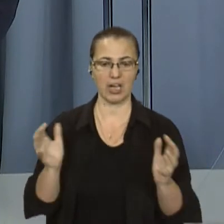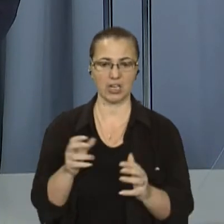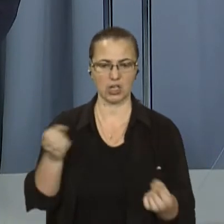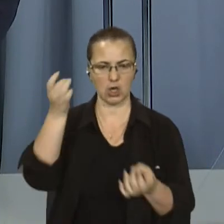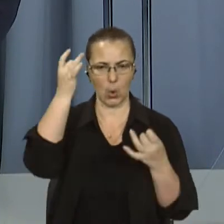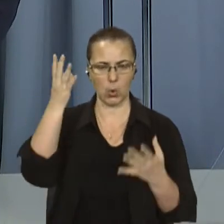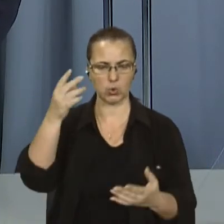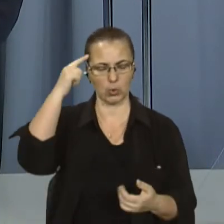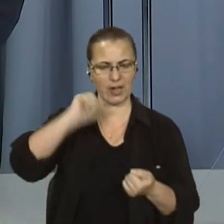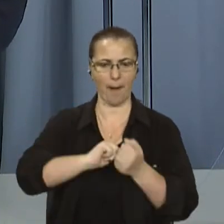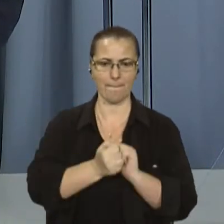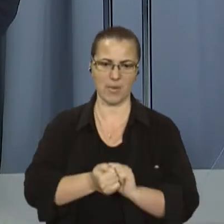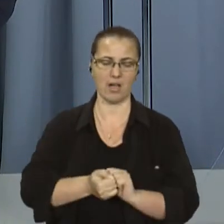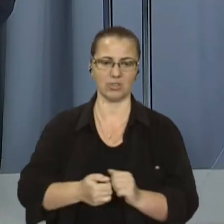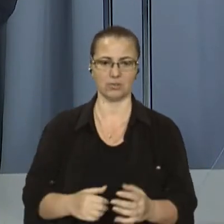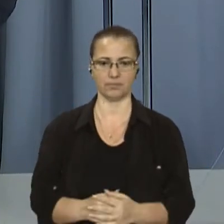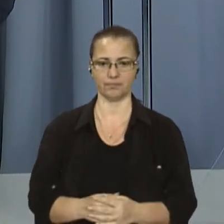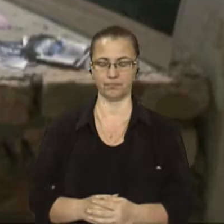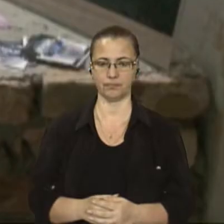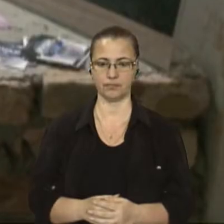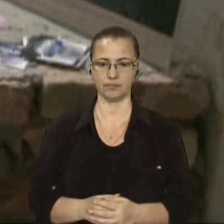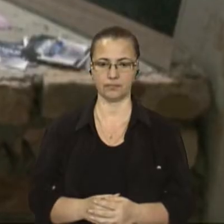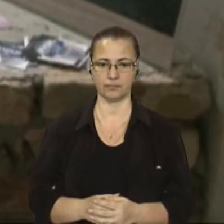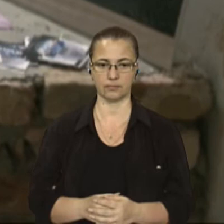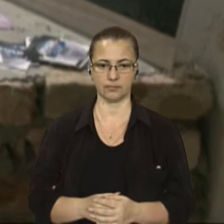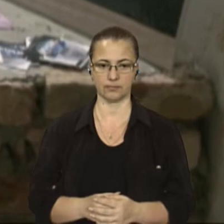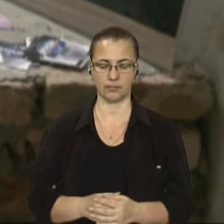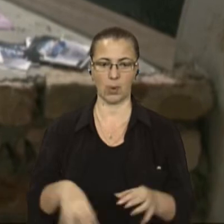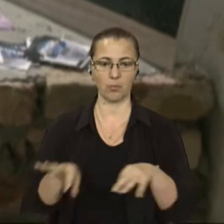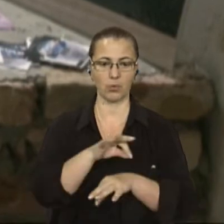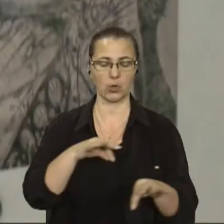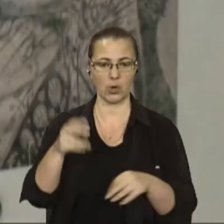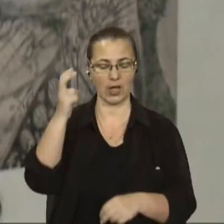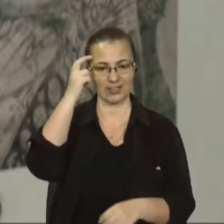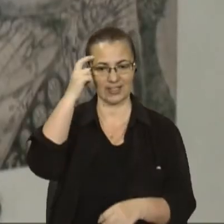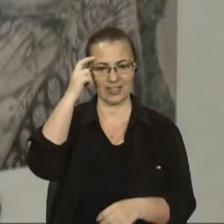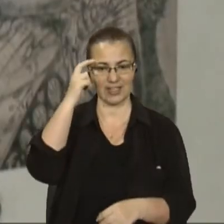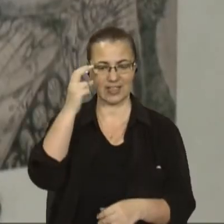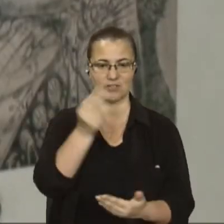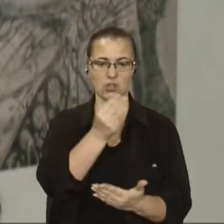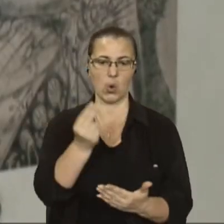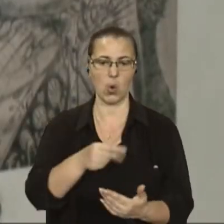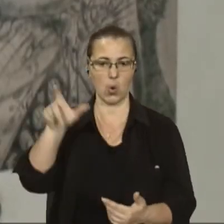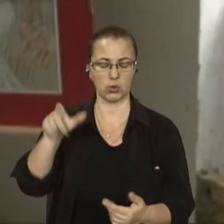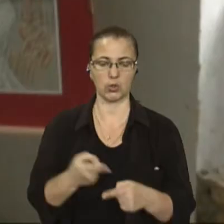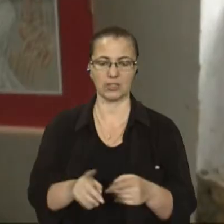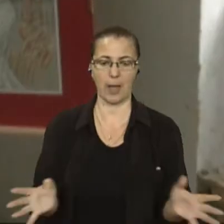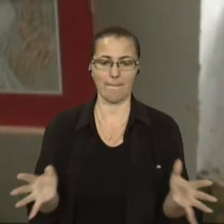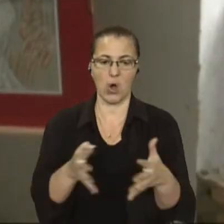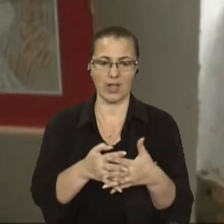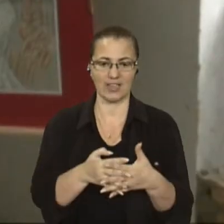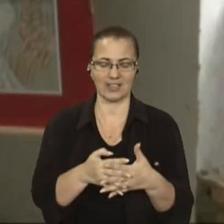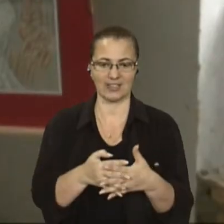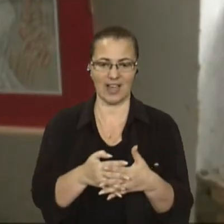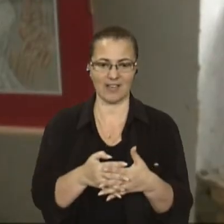Експозицію бачила наша Оксана Цихуляс. Проєкт київської мисткині Олександри Федорук – це поєднання графічних